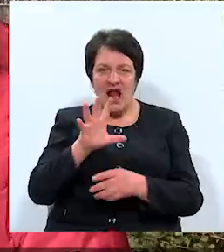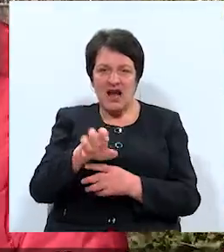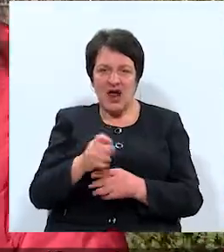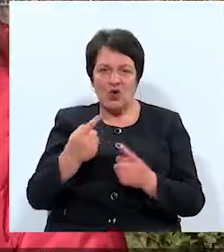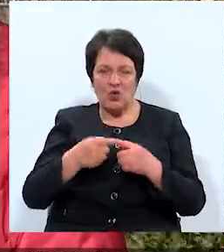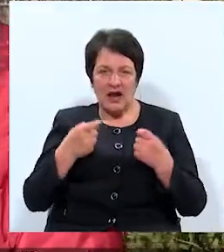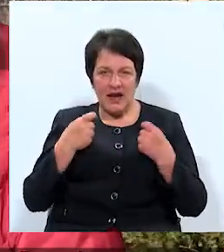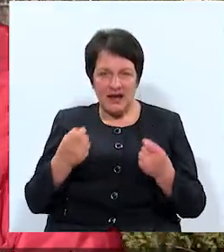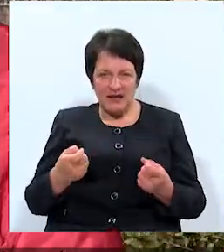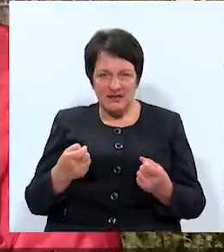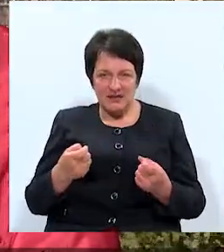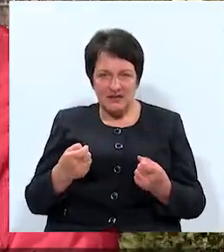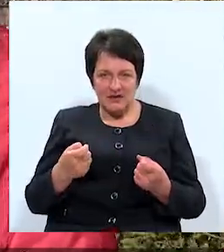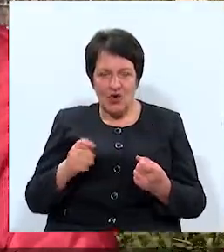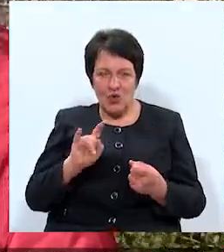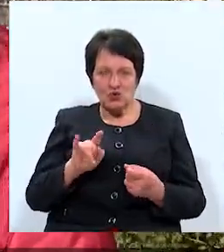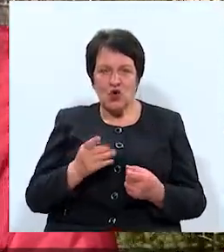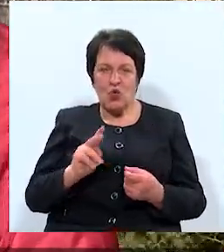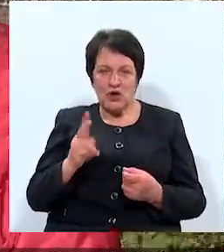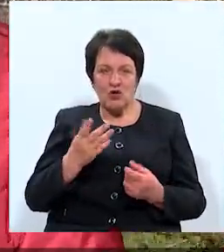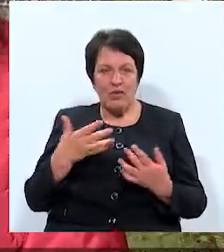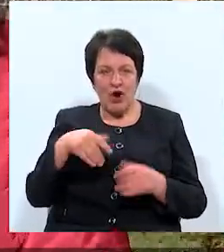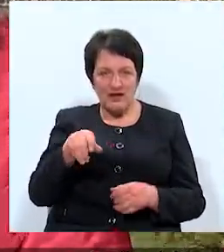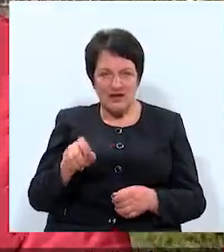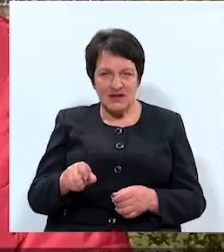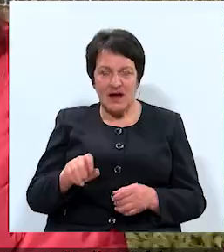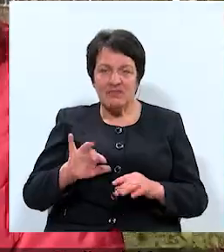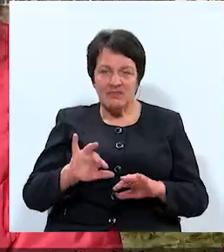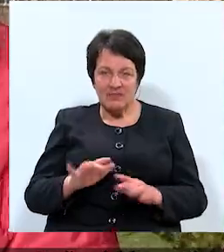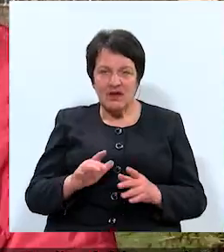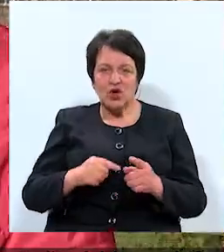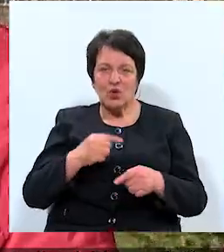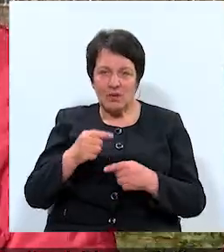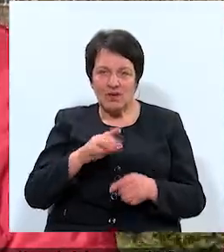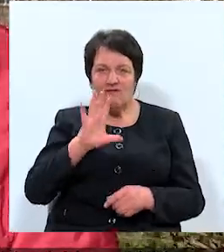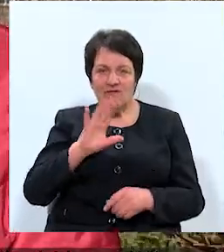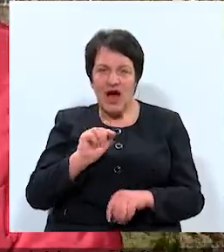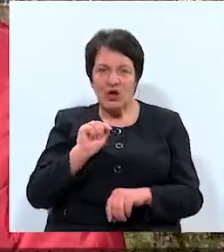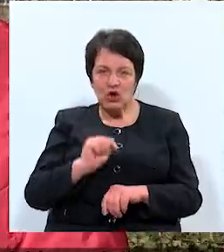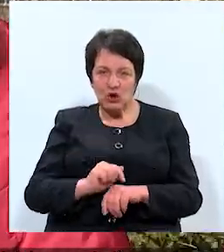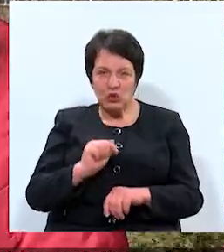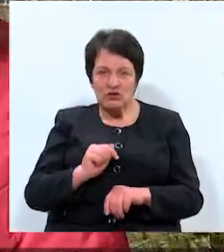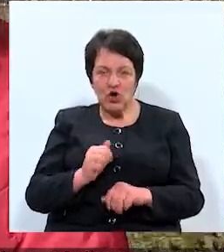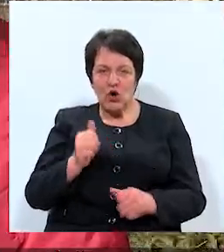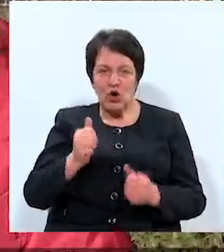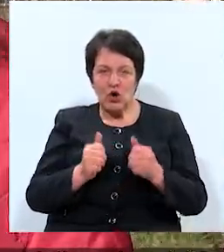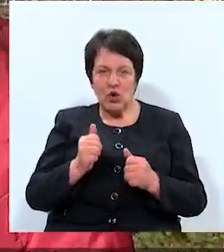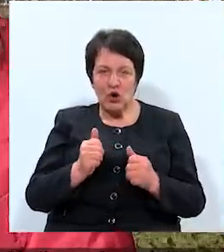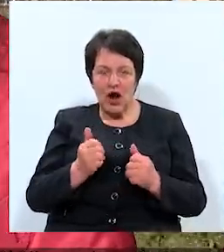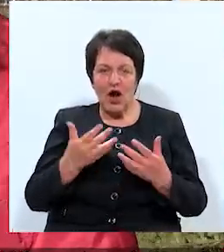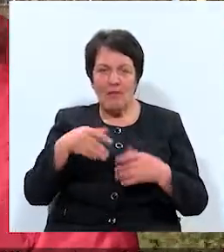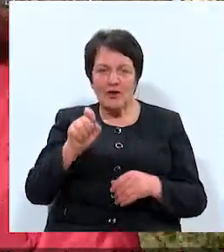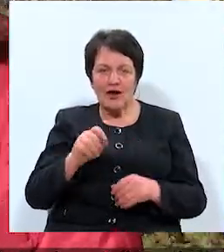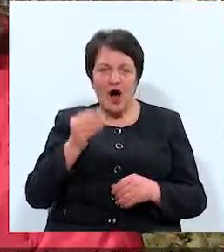uz otru politiku, bet joprojām var just, kura politika